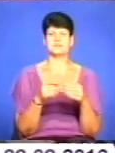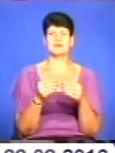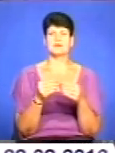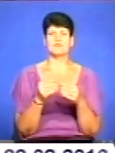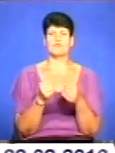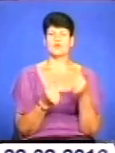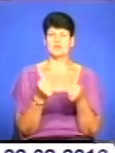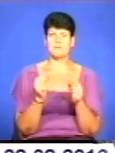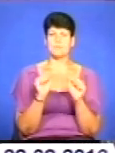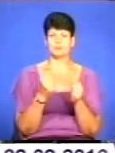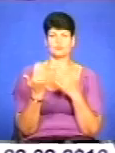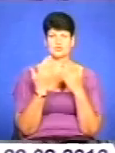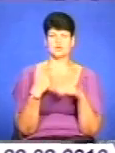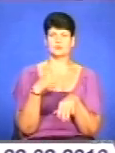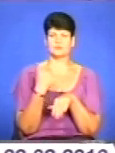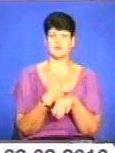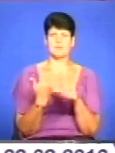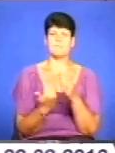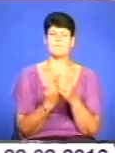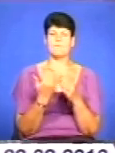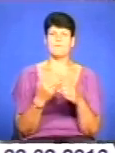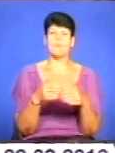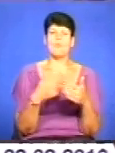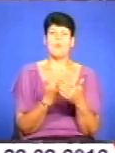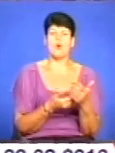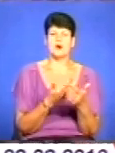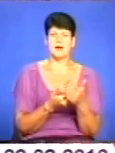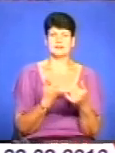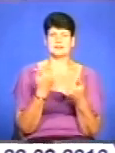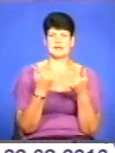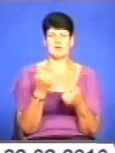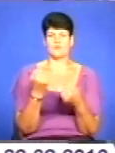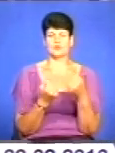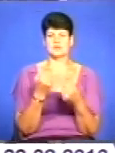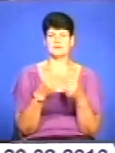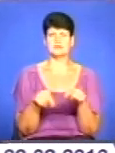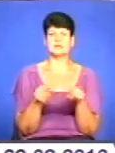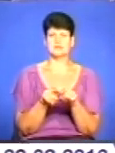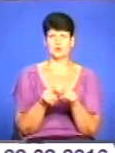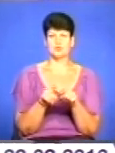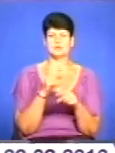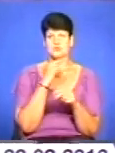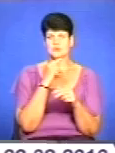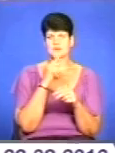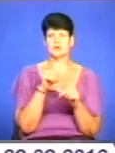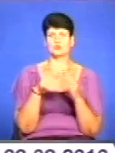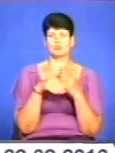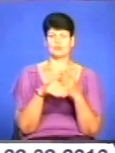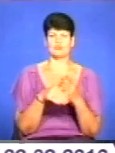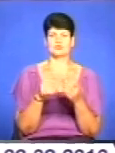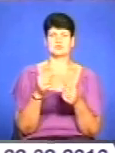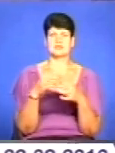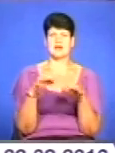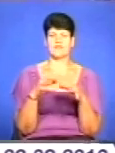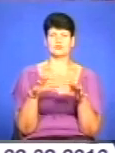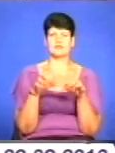кермувальники можуть прочитати основні поради для водіїв щодо безпечної поведінки на дорозі, а також застереження, які допоможуть автовласникам не